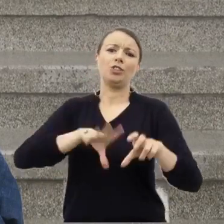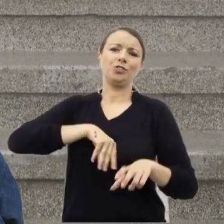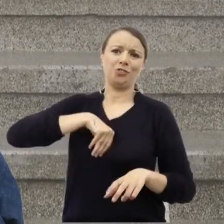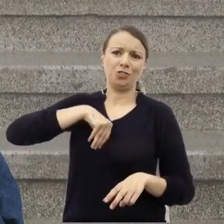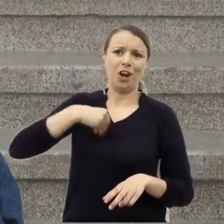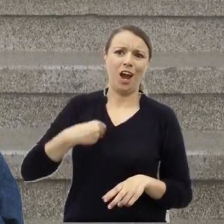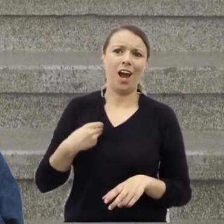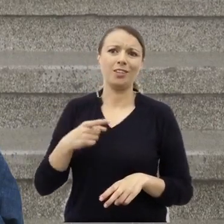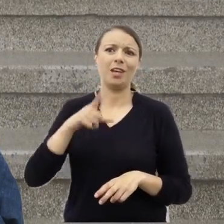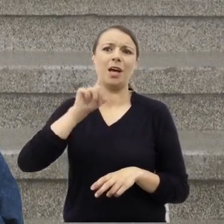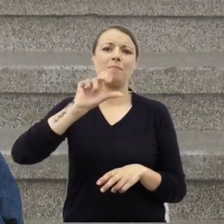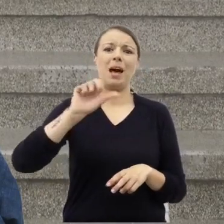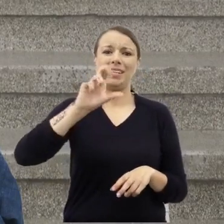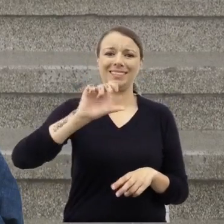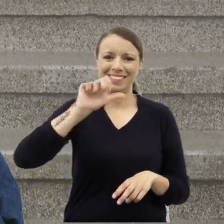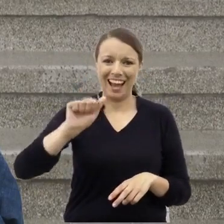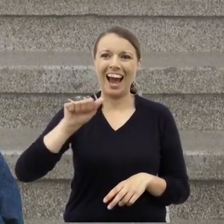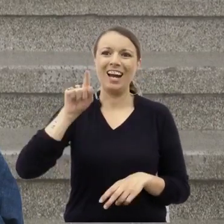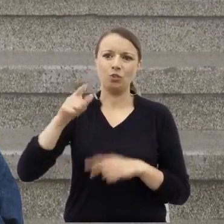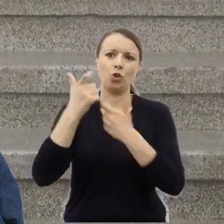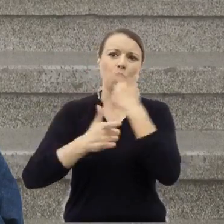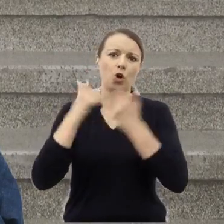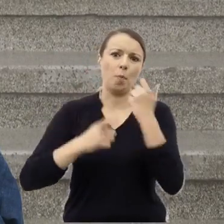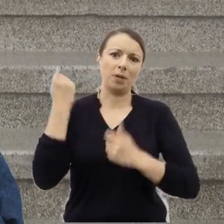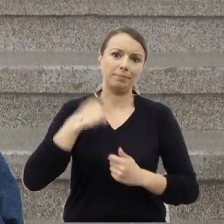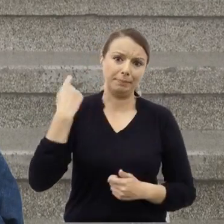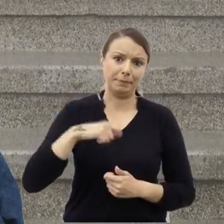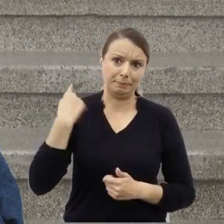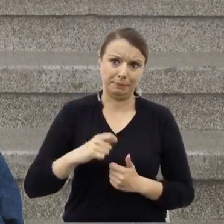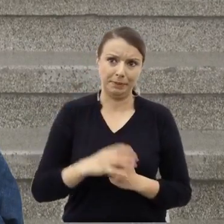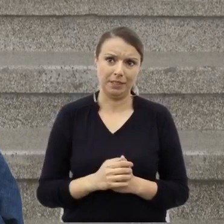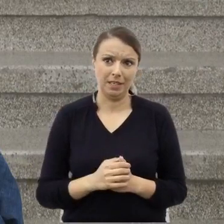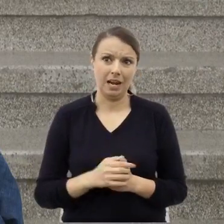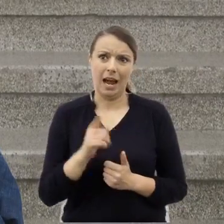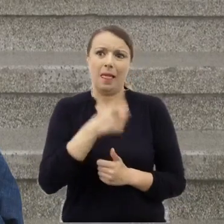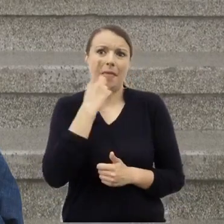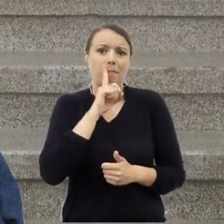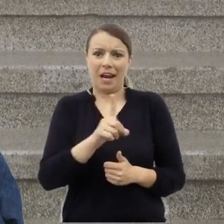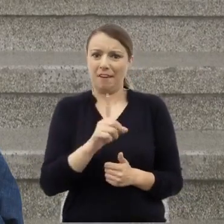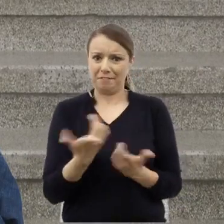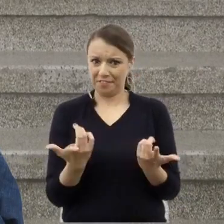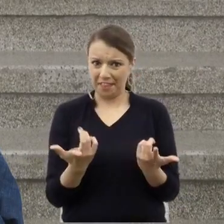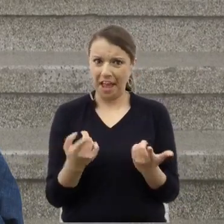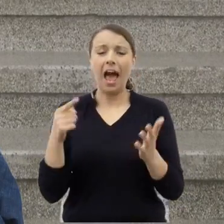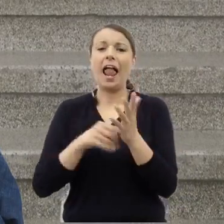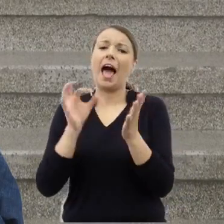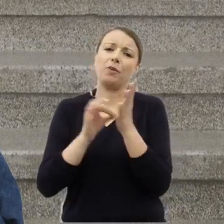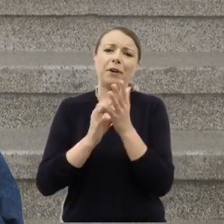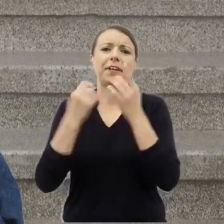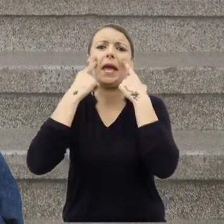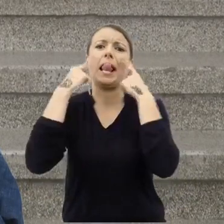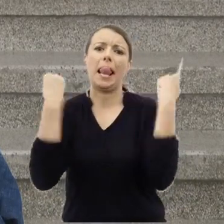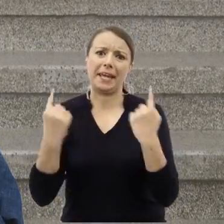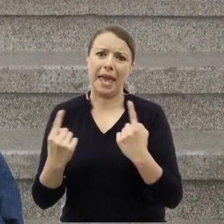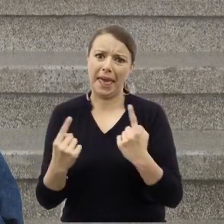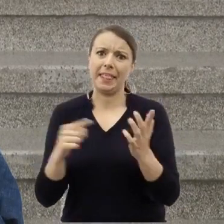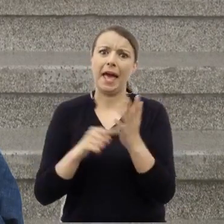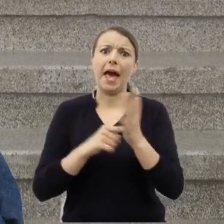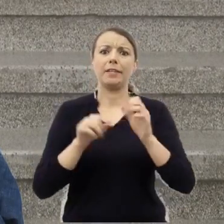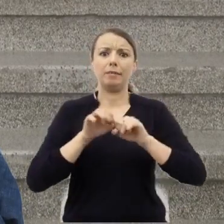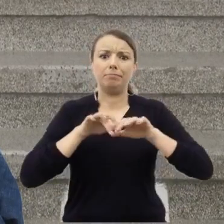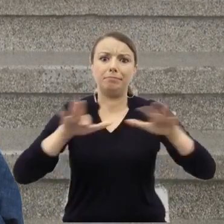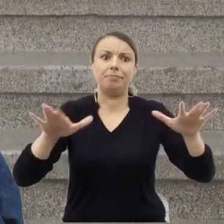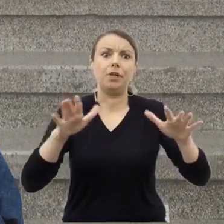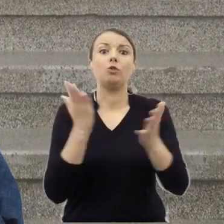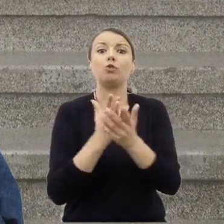czyn lokalizowano w różnych terminach. Legenda ta wędruje po Europie od